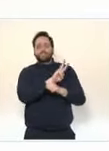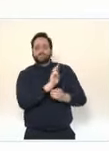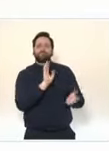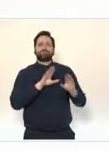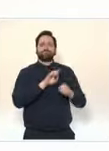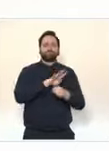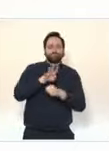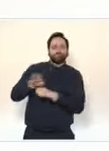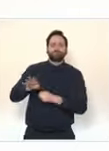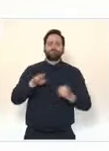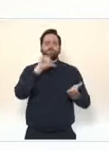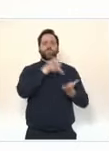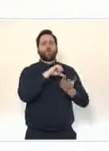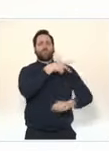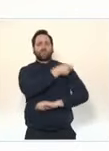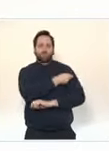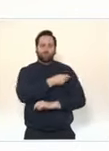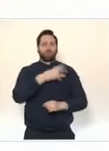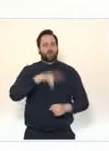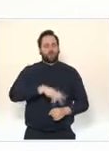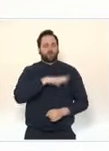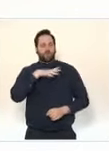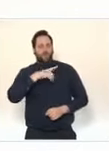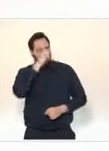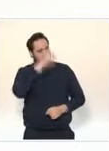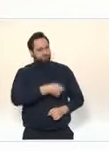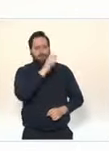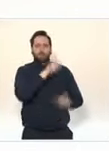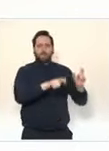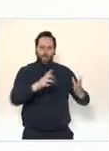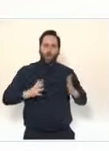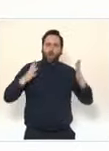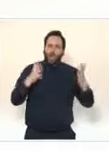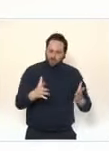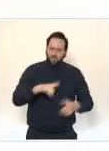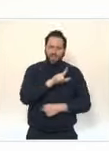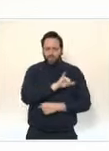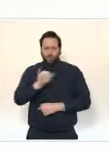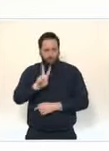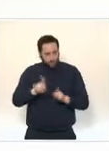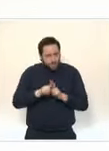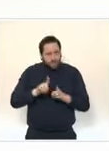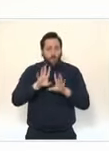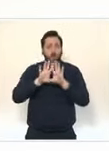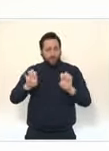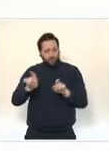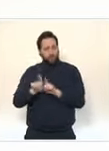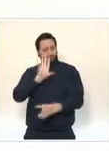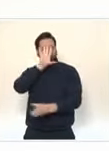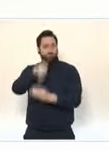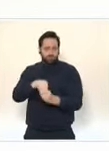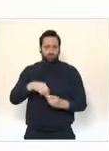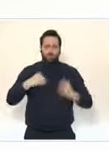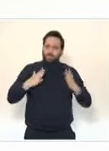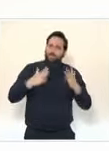bénévoles, qui s'engagent au service des autres, week-ends compris, pour aider notre pays à sortir de la crise. Et